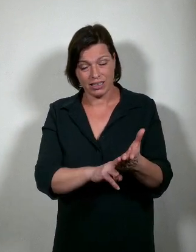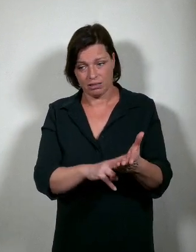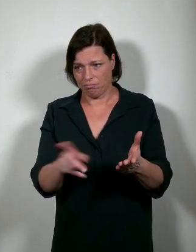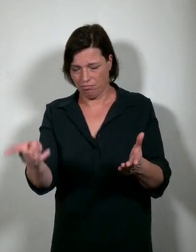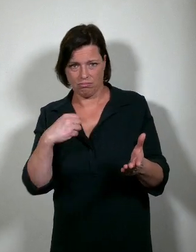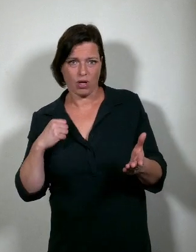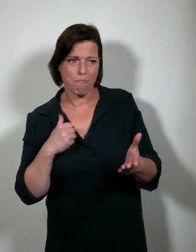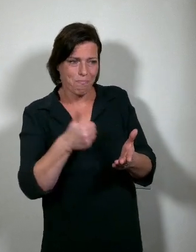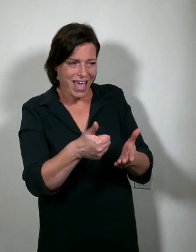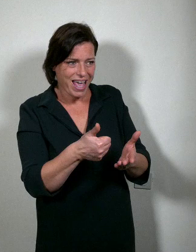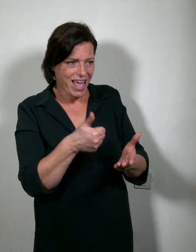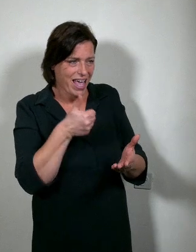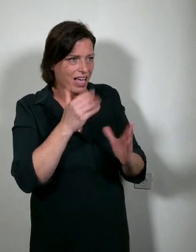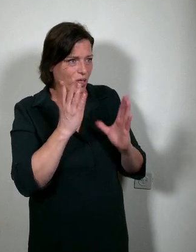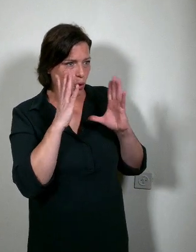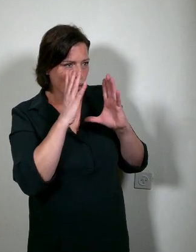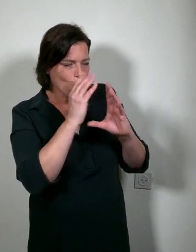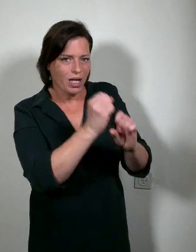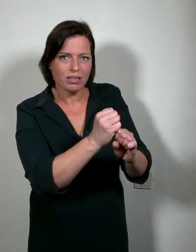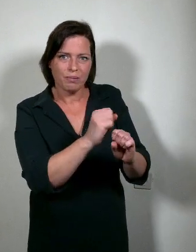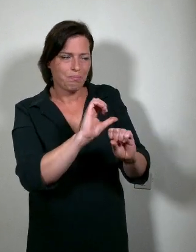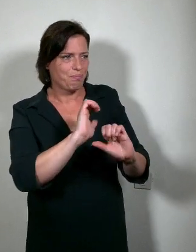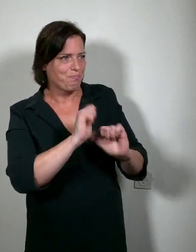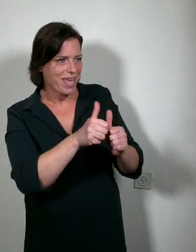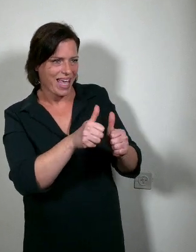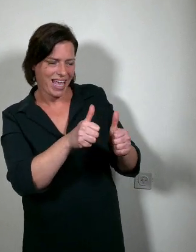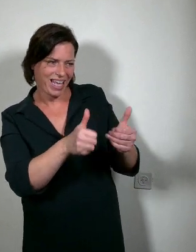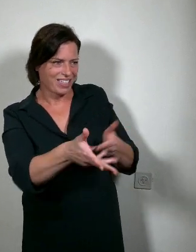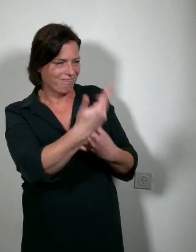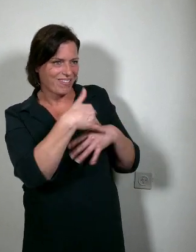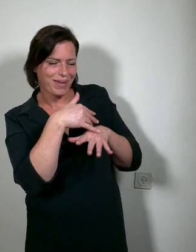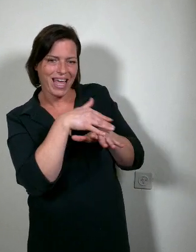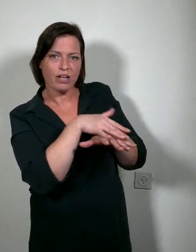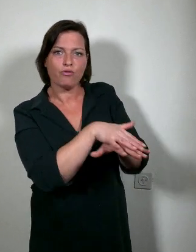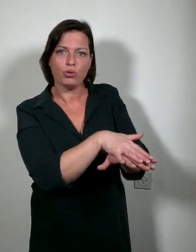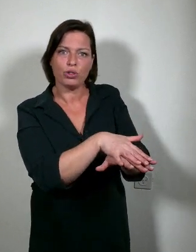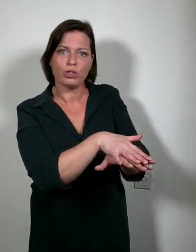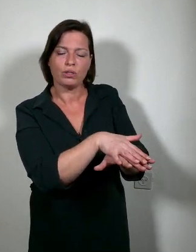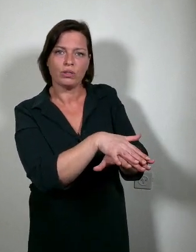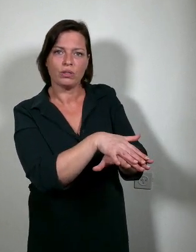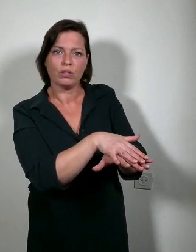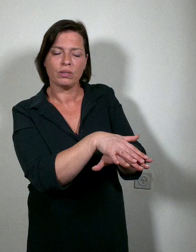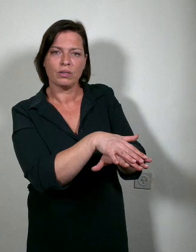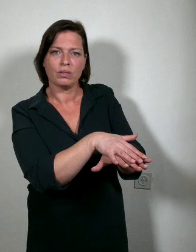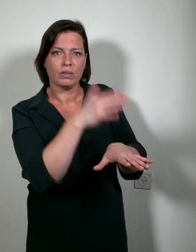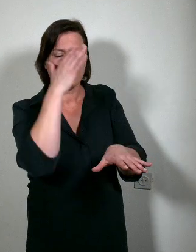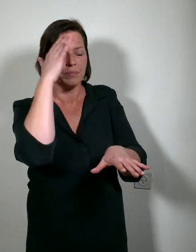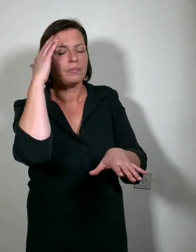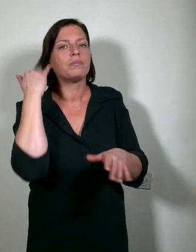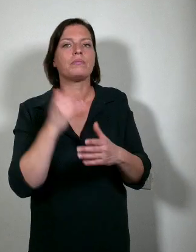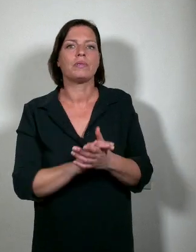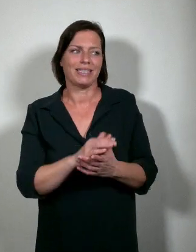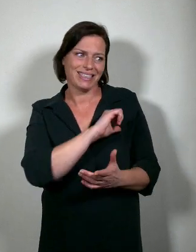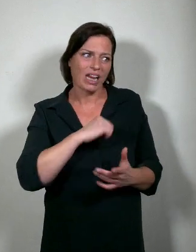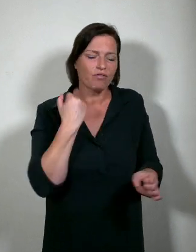lessen. Die lessen meemaken, meemaken in één woord geschreven en met een spatie ertussen. In interactie